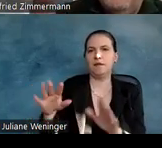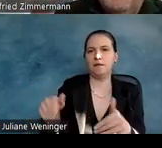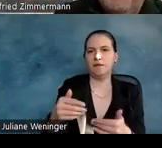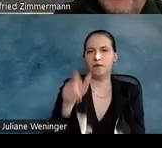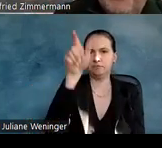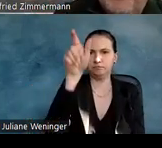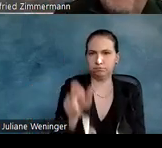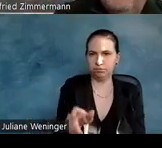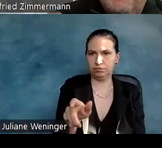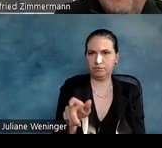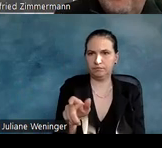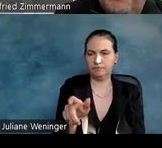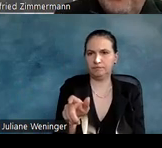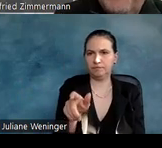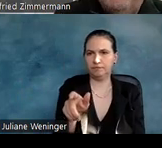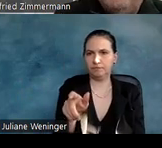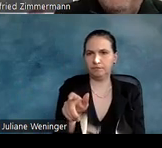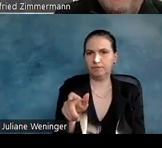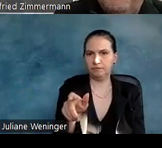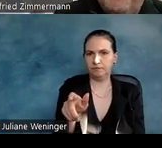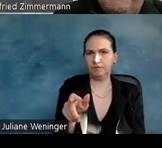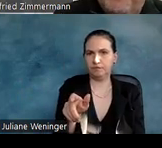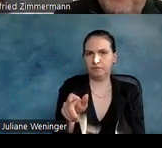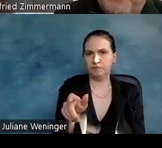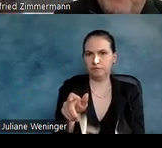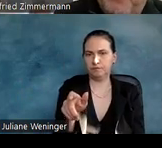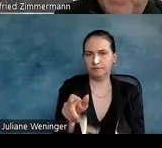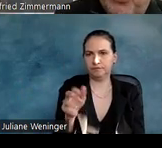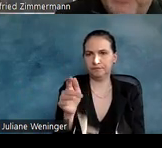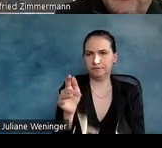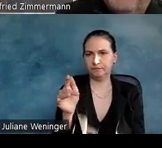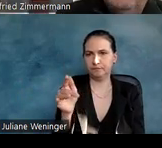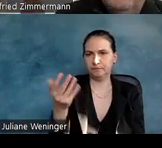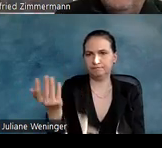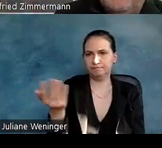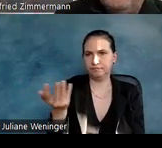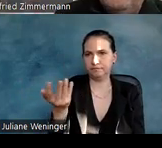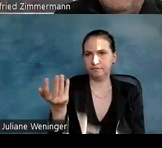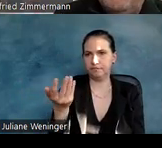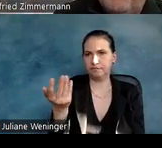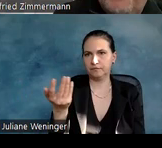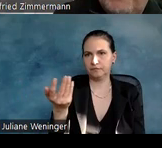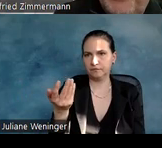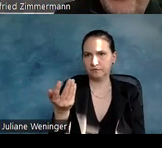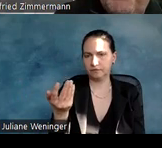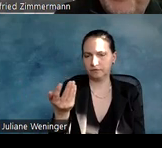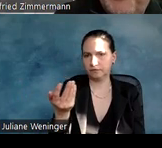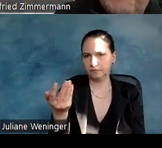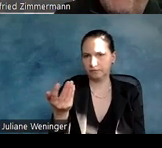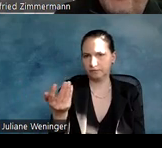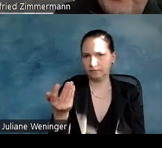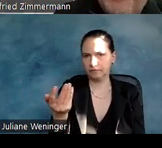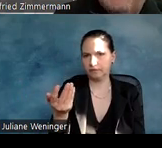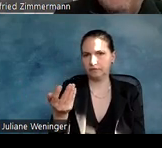mit einer Überschrift, also welche Regeln, also zum Beispiel hier